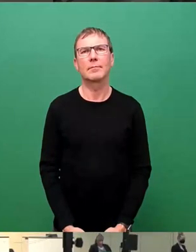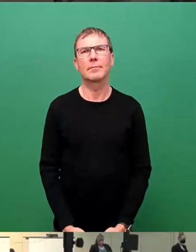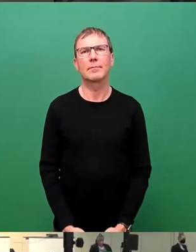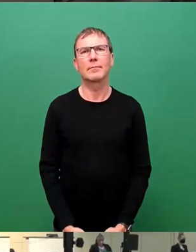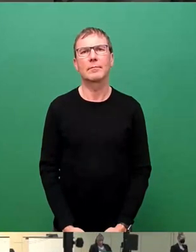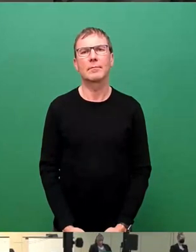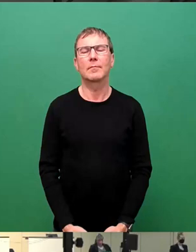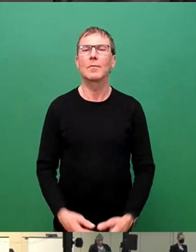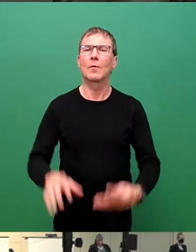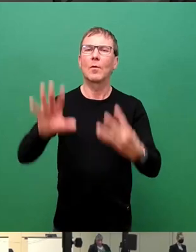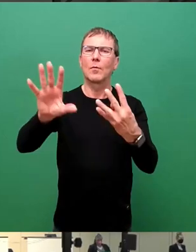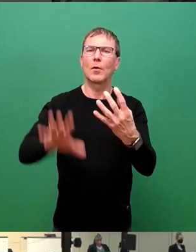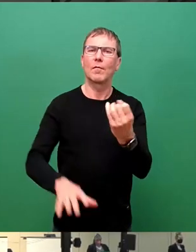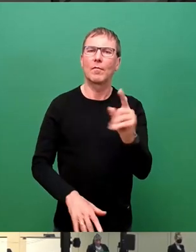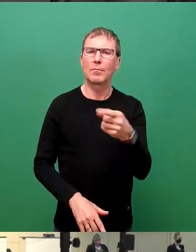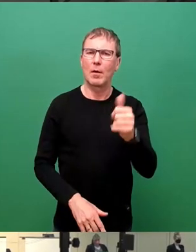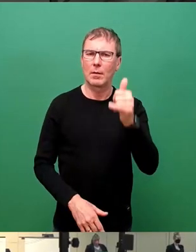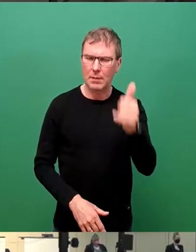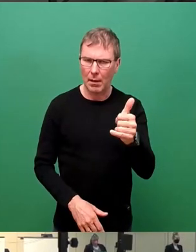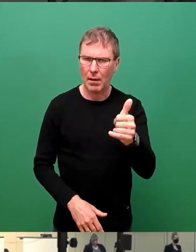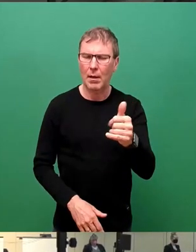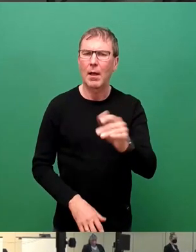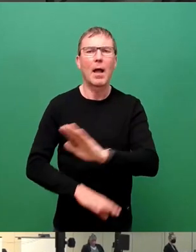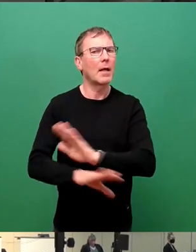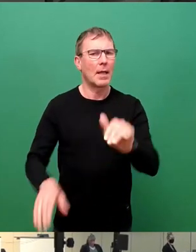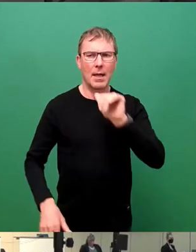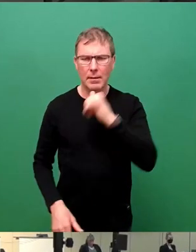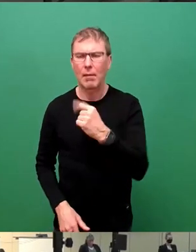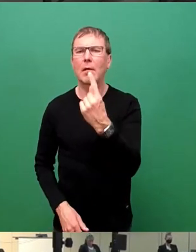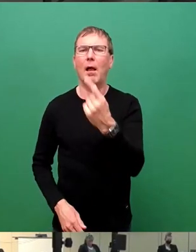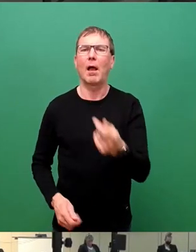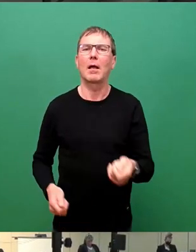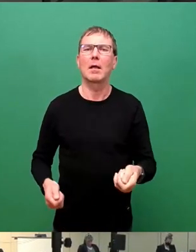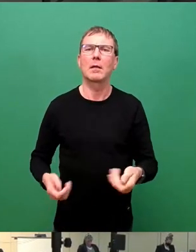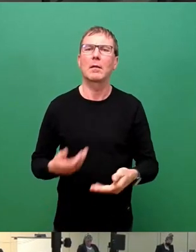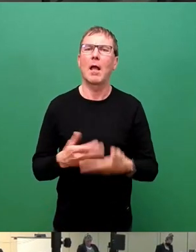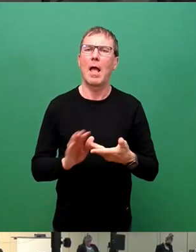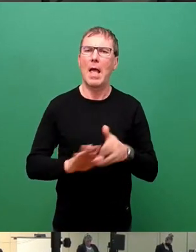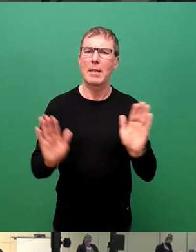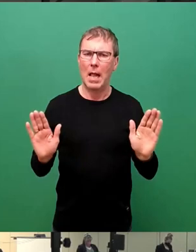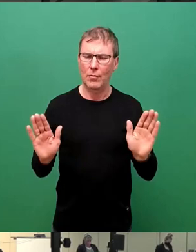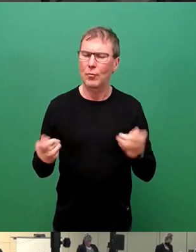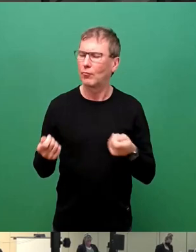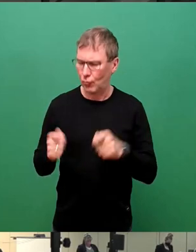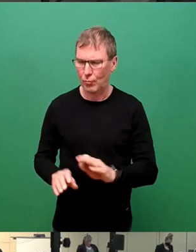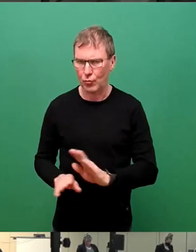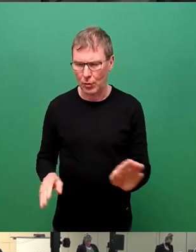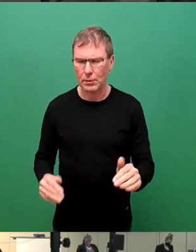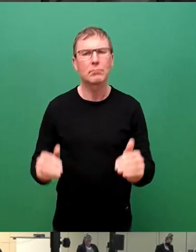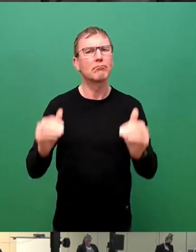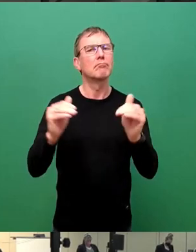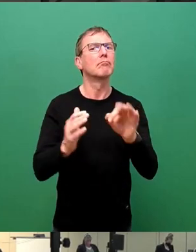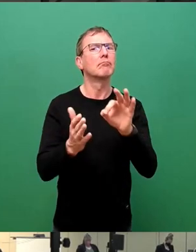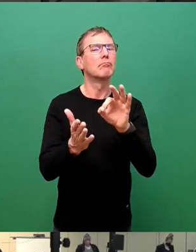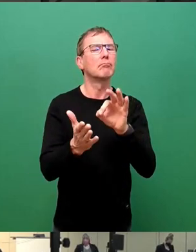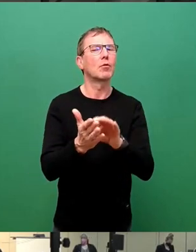59 Ja, keine Nein, eine Enthaltung. Wäre das so beschlossen? Wir kommen zum Punkt mal